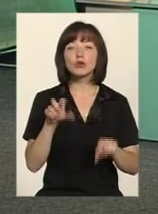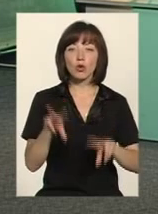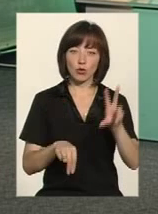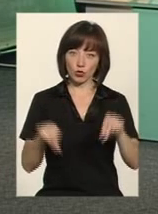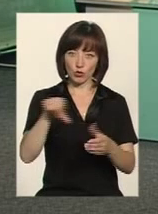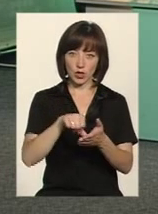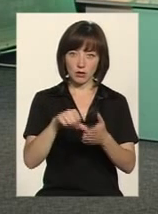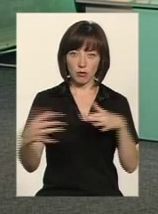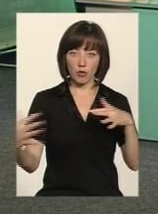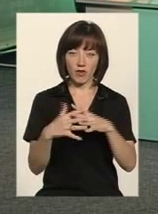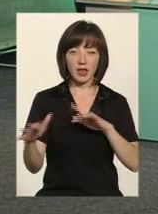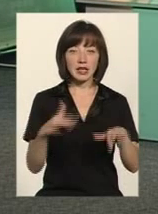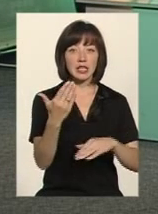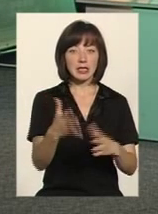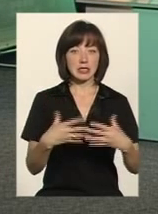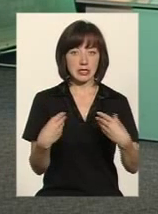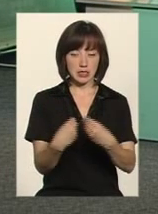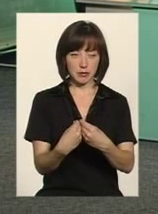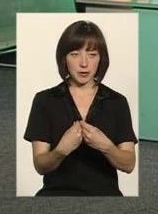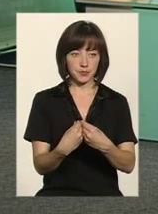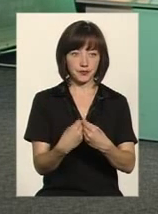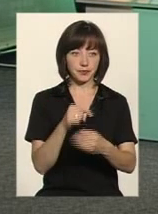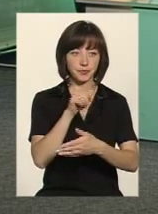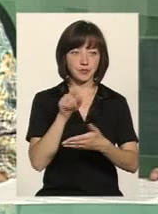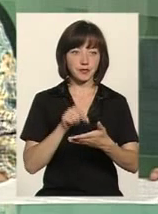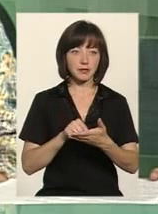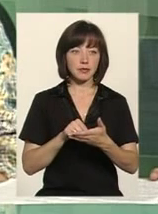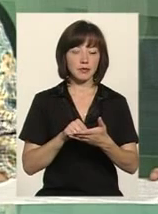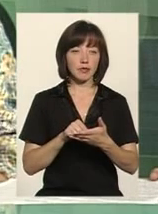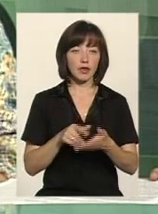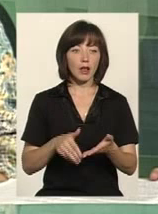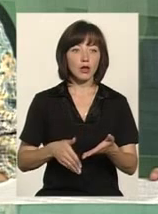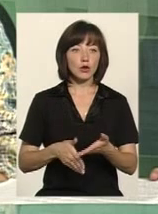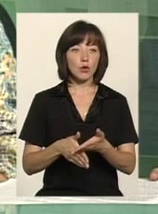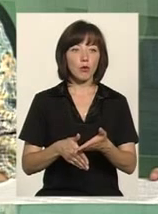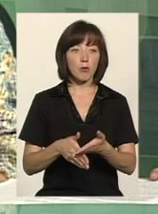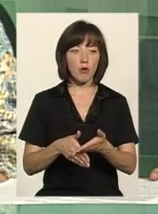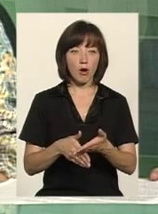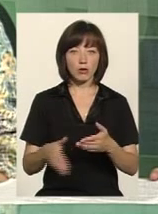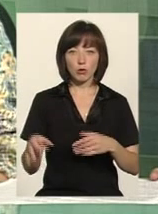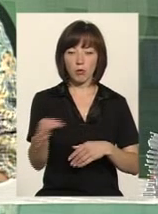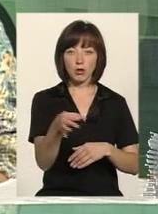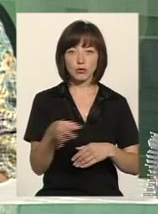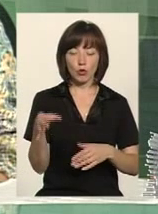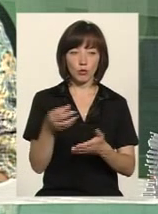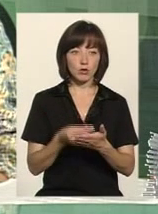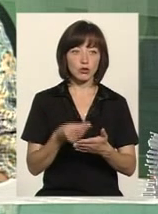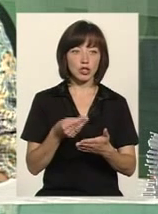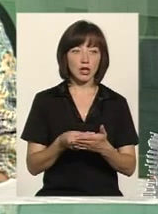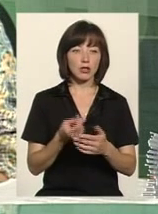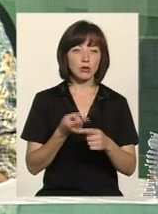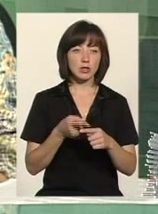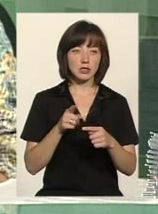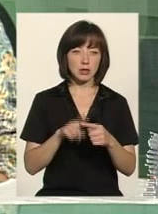учасники бойових дій і їх сім'ї? Ну, допомоги, якщо передбачені, з обласного бюджету, це є відповідний